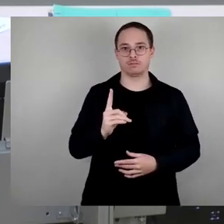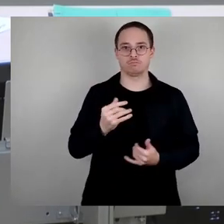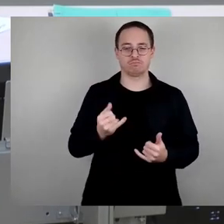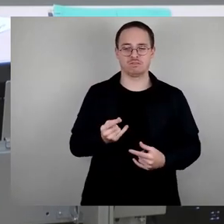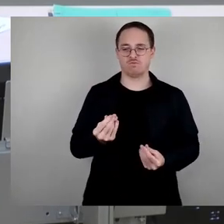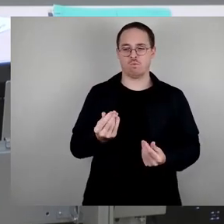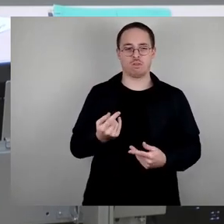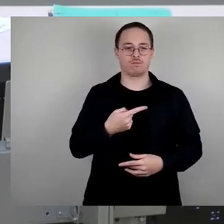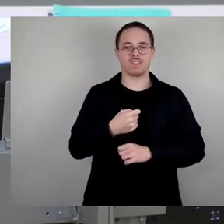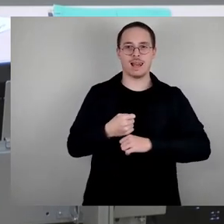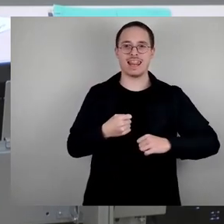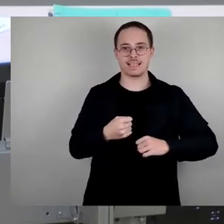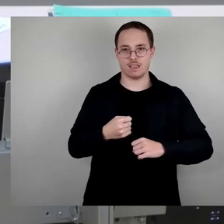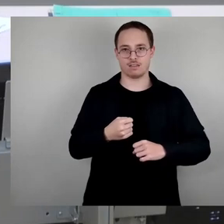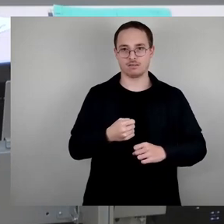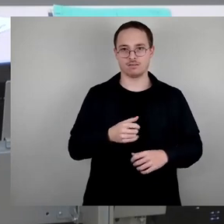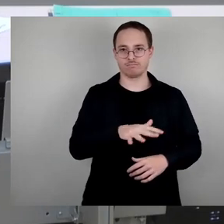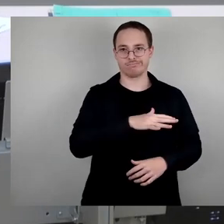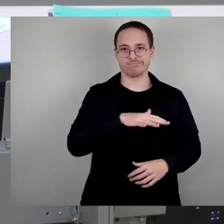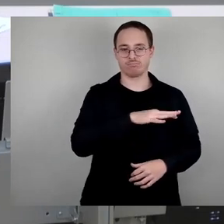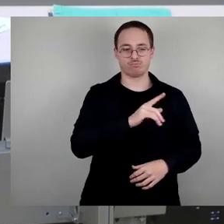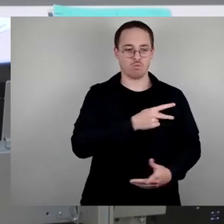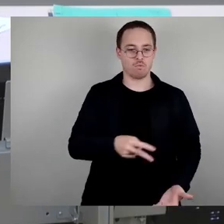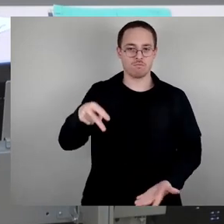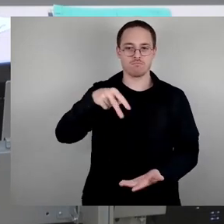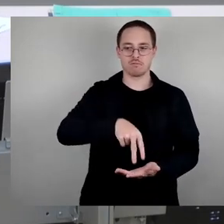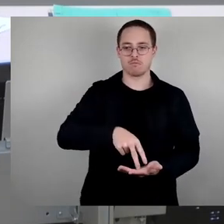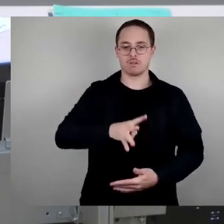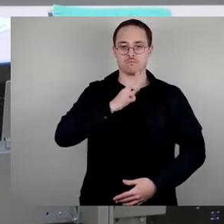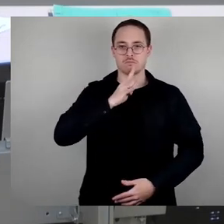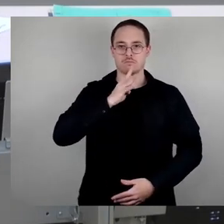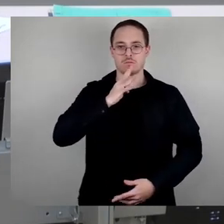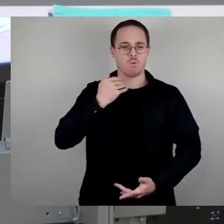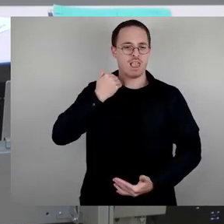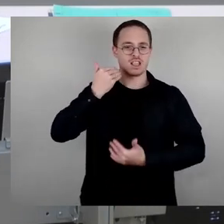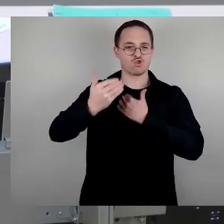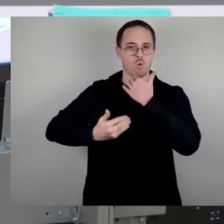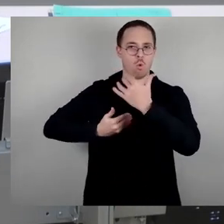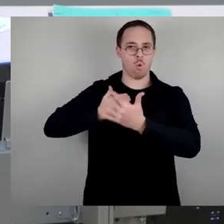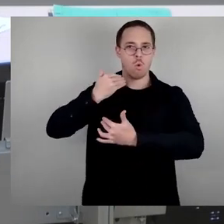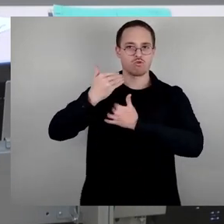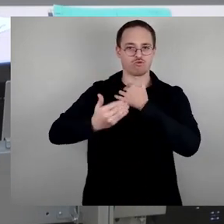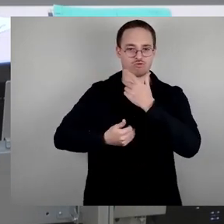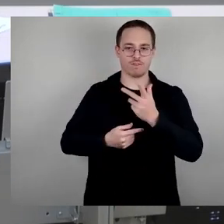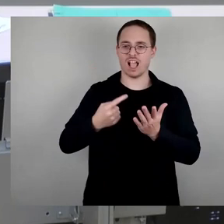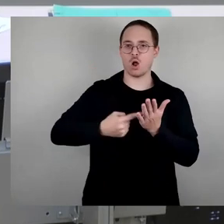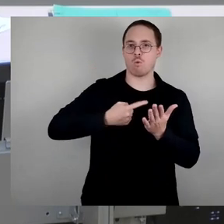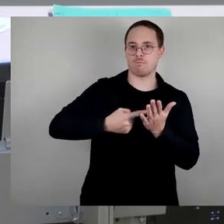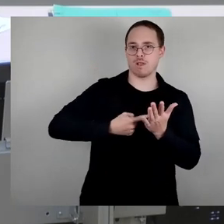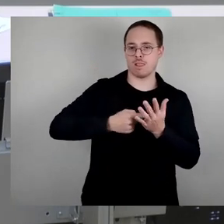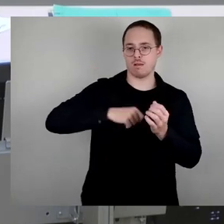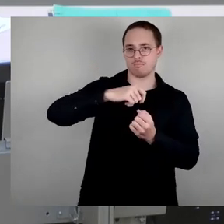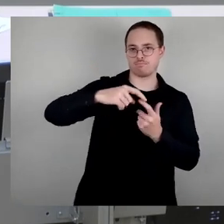in den Raum stellt und eben in diesen historischen Dimensionen argumentiert und dann